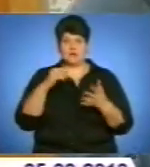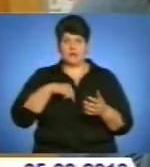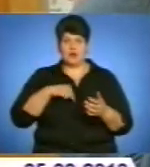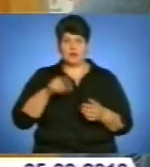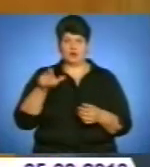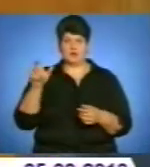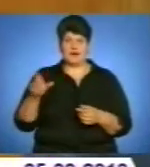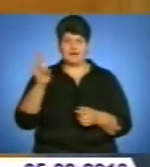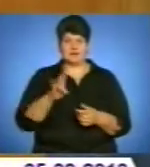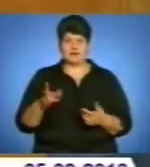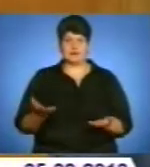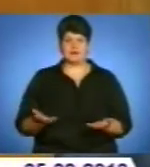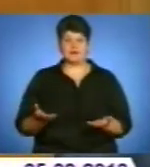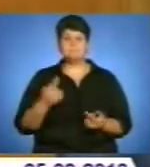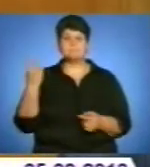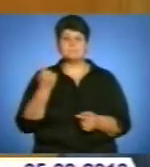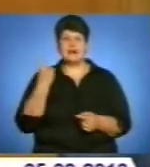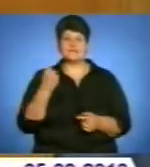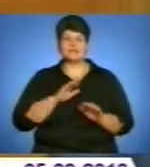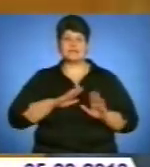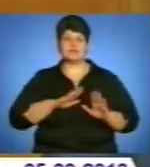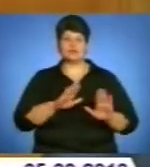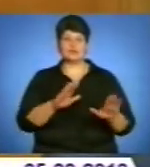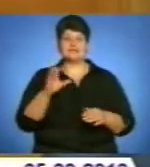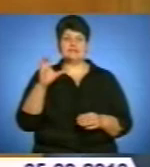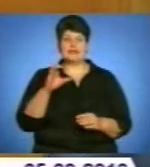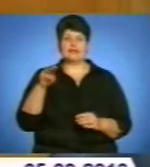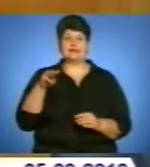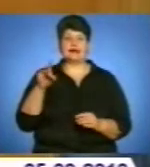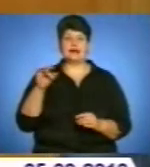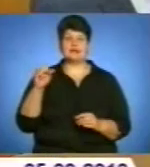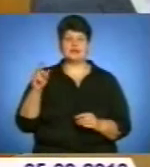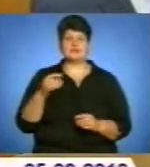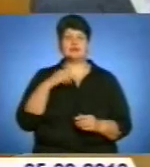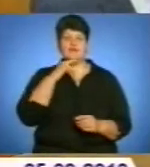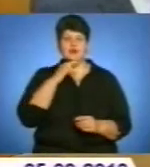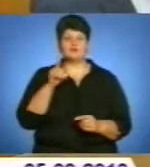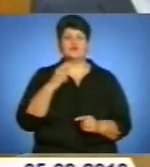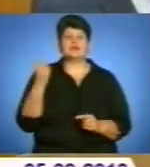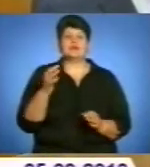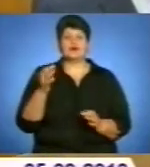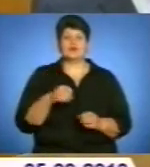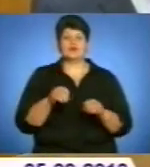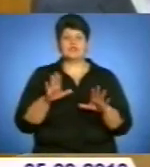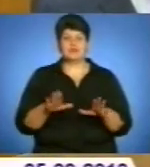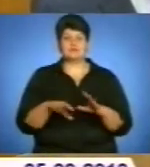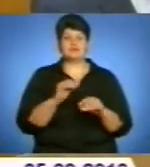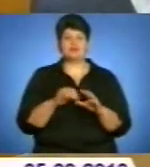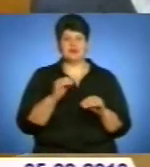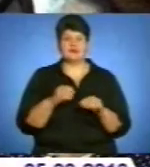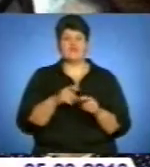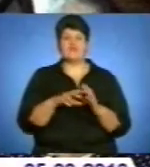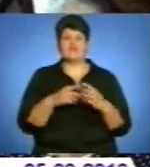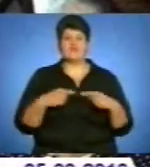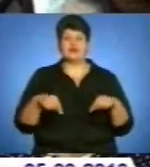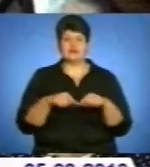навіть християнська. Перший заступник голови обласної ради Сергій Тарашевський зауважив, що жодного рішення без депутатів фракції Всеукраїнського